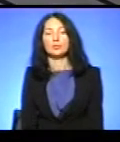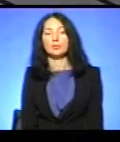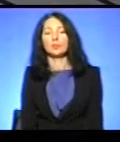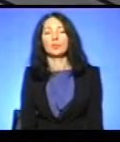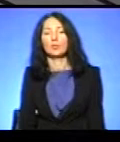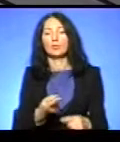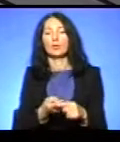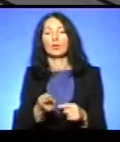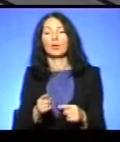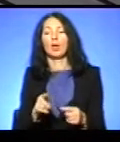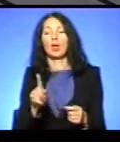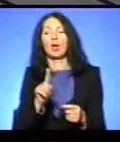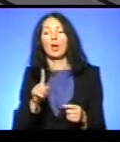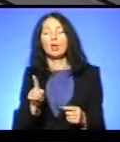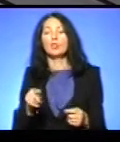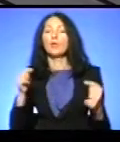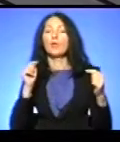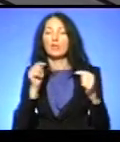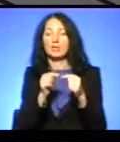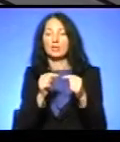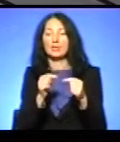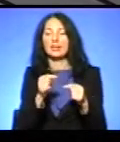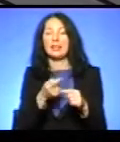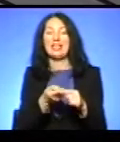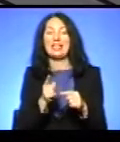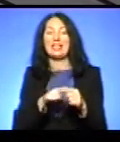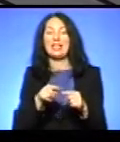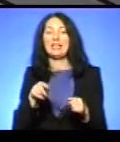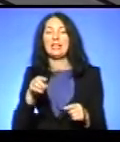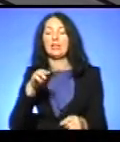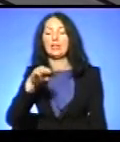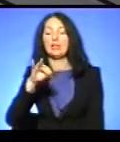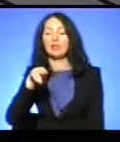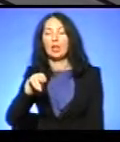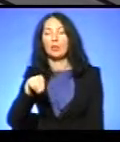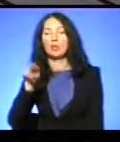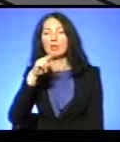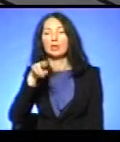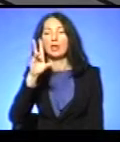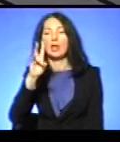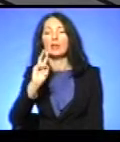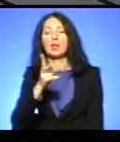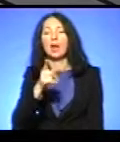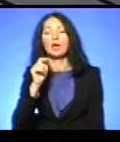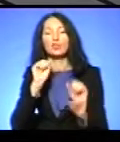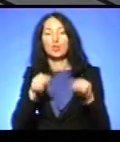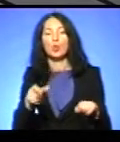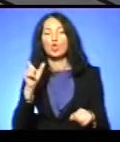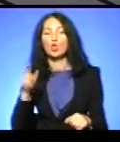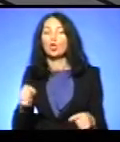Те, аби визначити, який ДНК в людини, і чи може вона потім підійти до